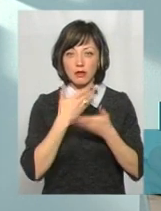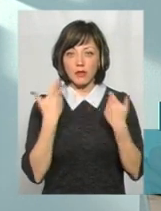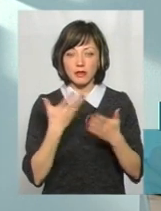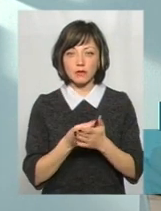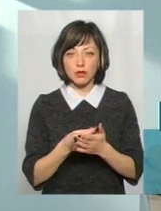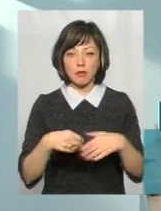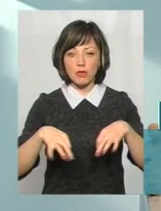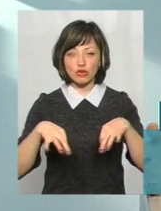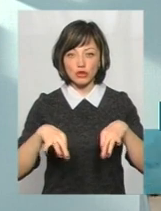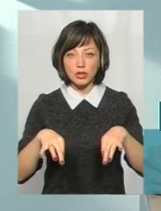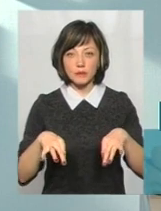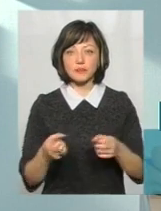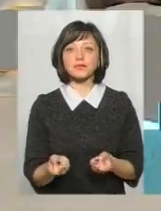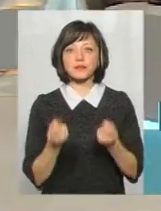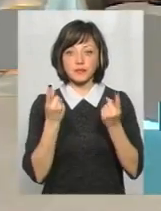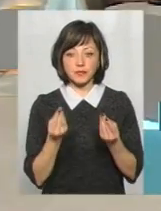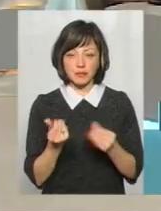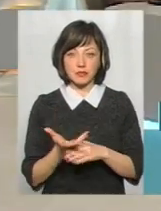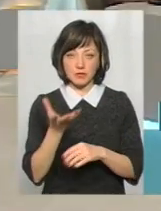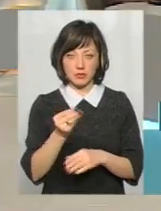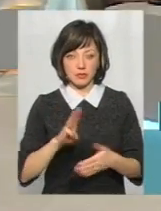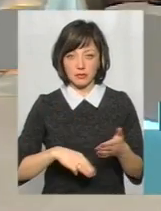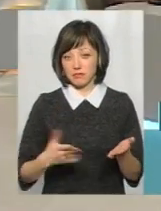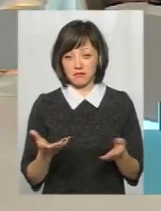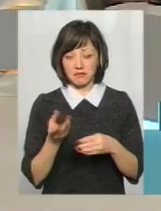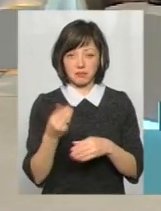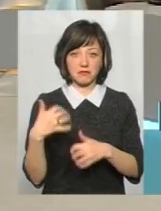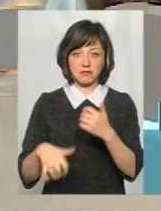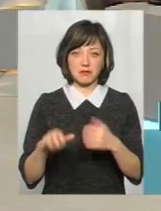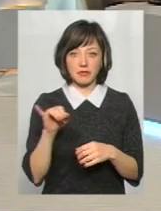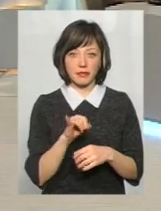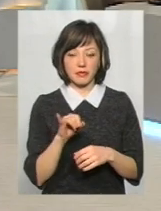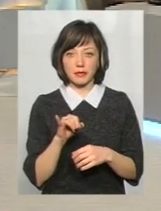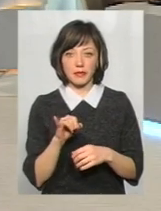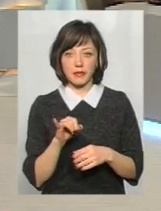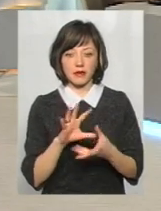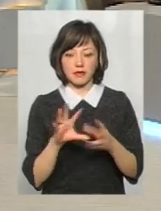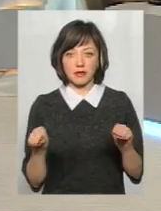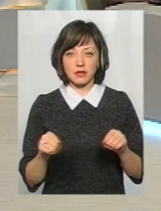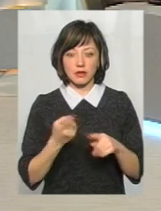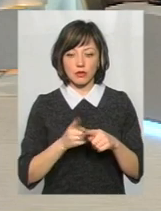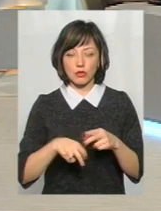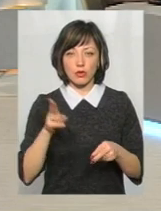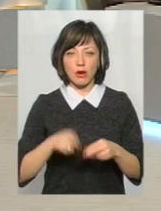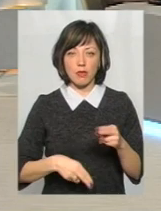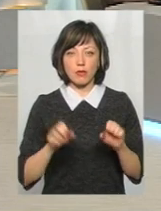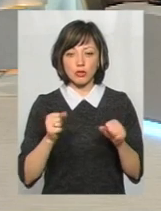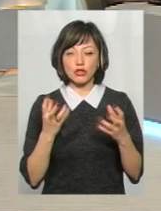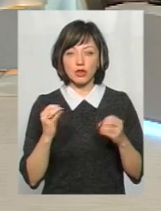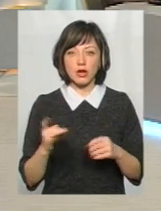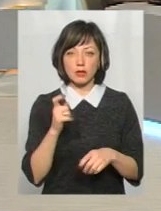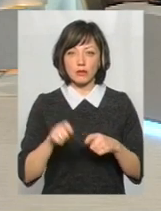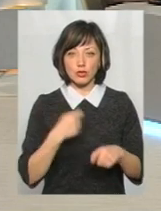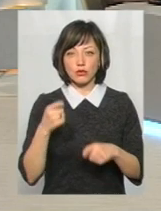своєї машини, то звідки вона буде цей штраф платити? Тобто, вона не платить штраф, і, в принципі, все, на цьому і крапка. І вона може ще раз